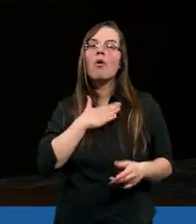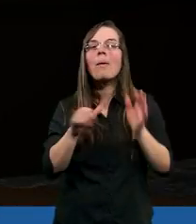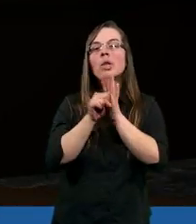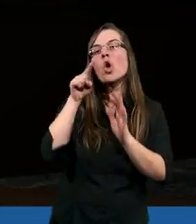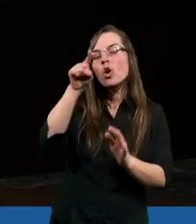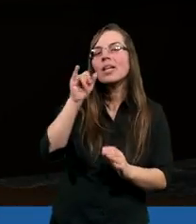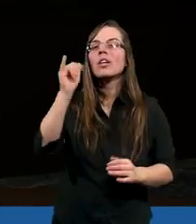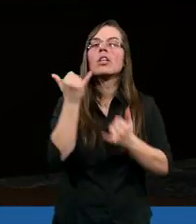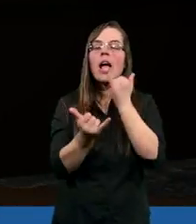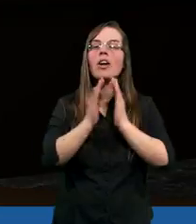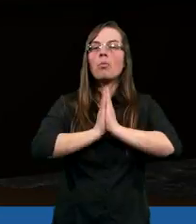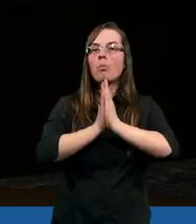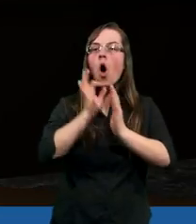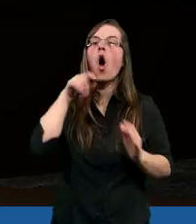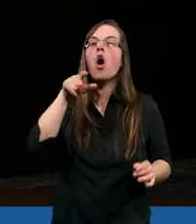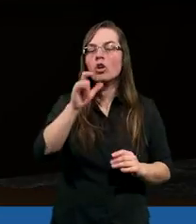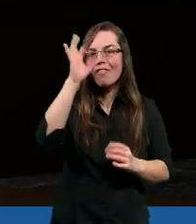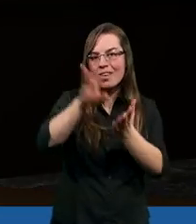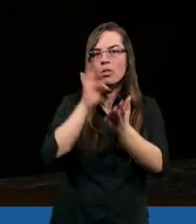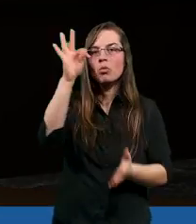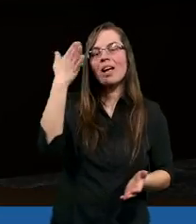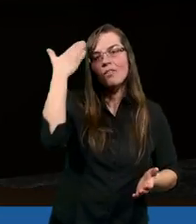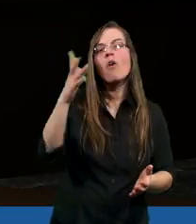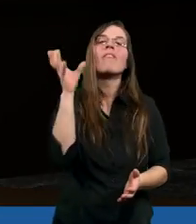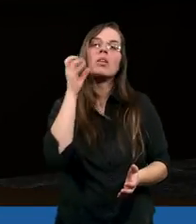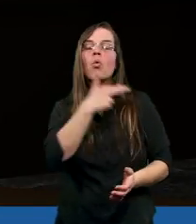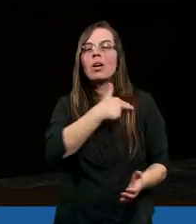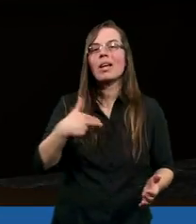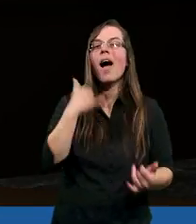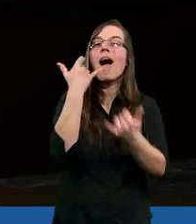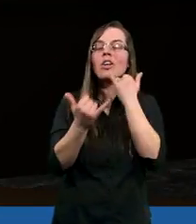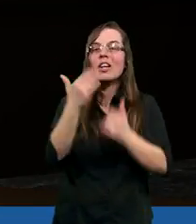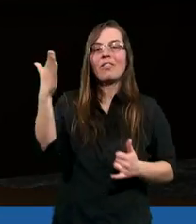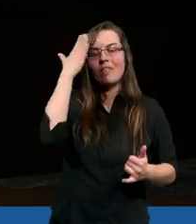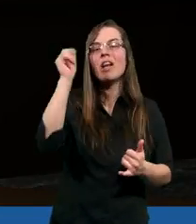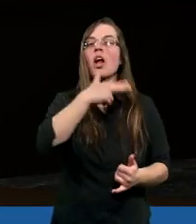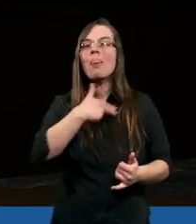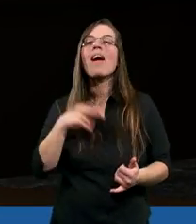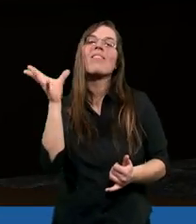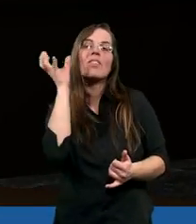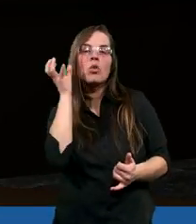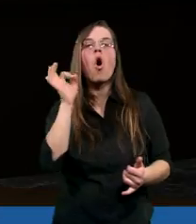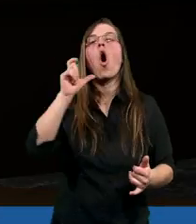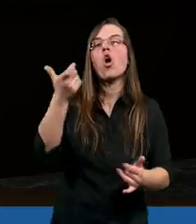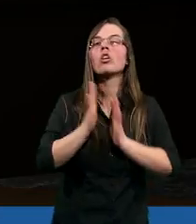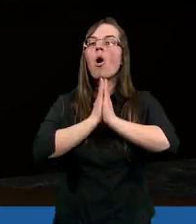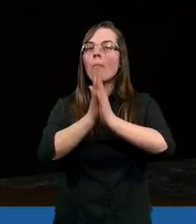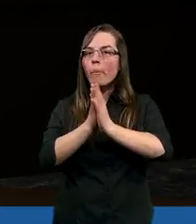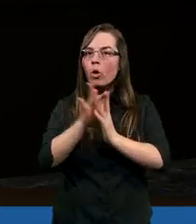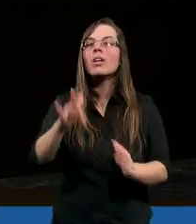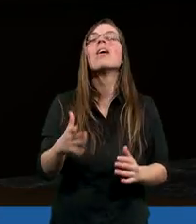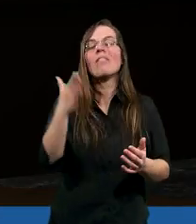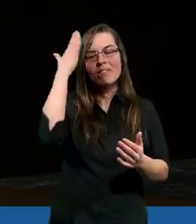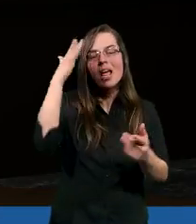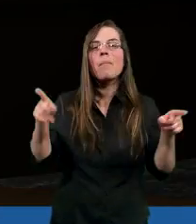mamy do Niego, iż jeżeli prosimy o coś według Jego woli, wysłuchuje nas. A jeżeli wiemy, że nas wysłuchuje, o co Go prosimy,